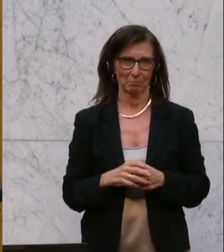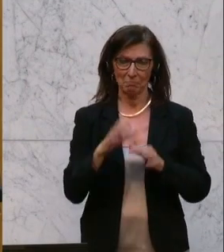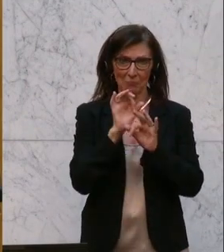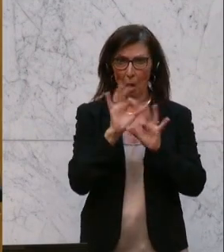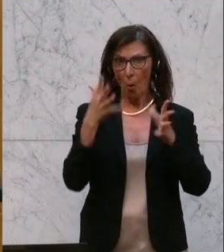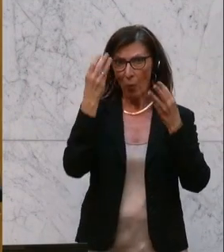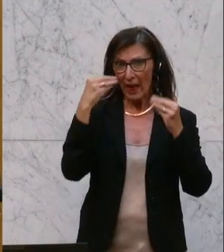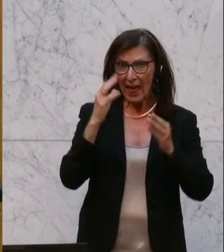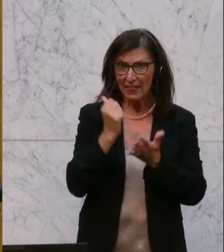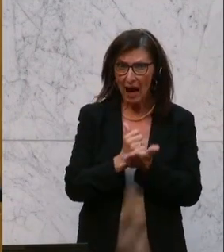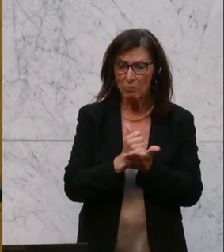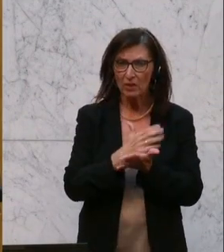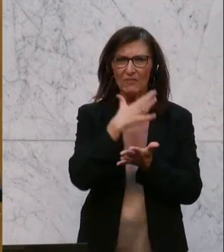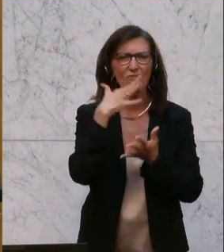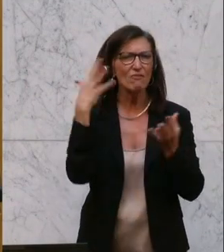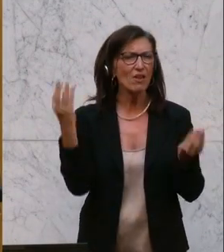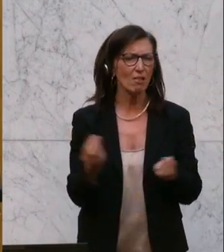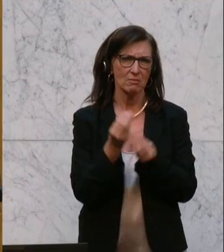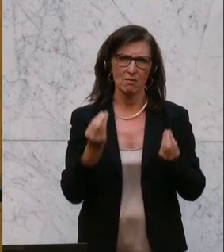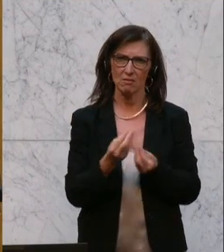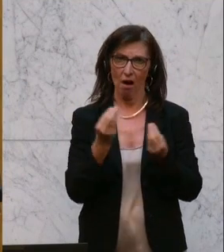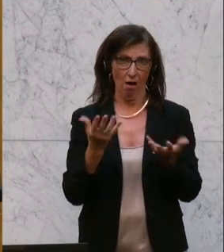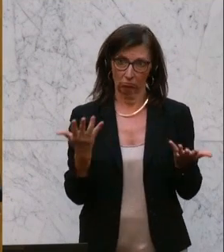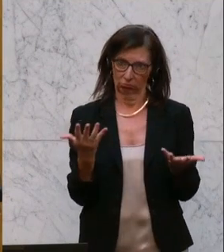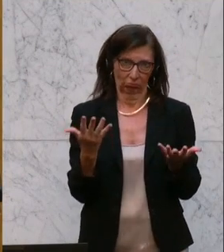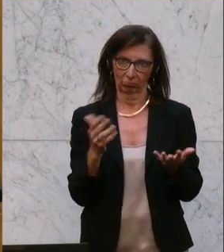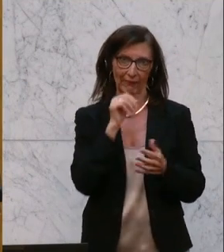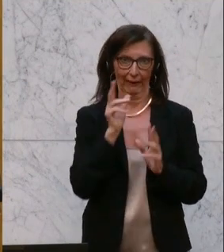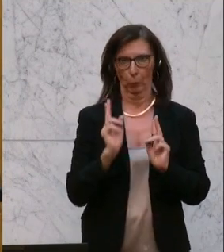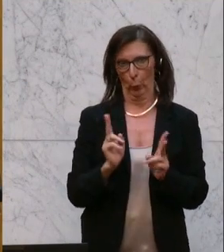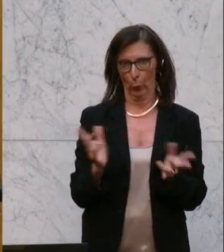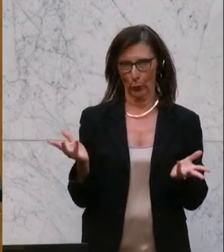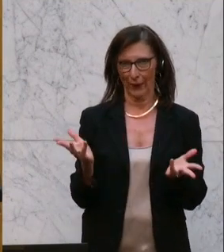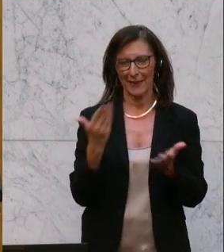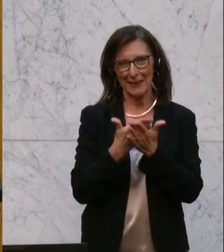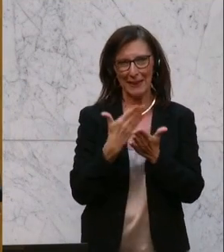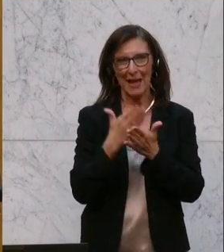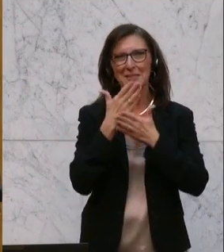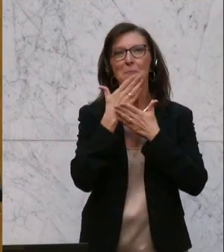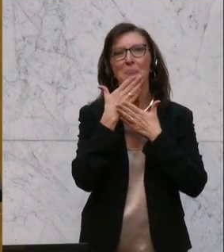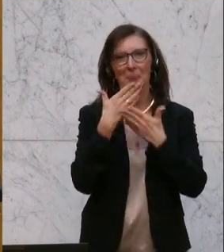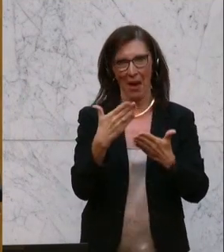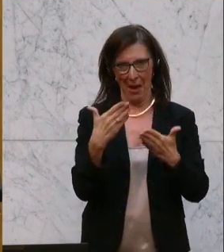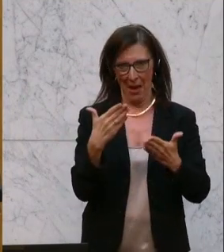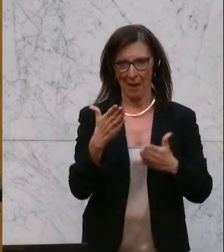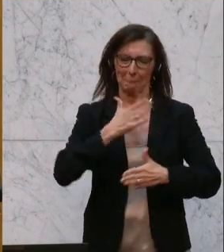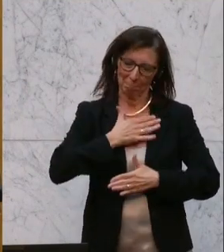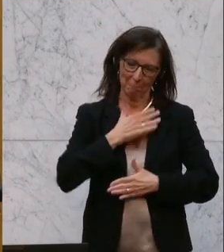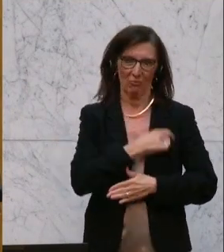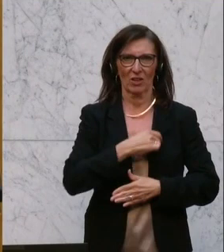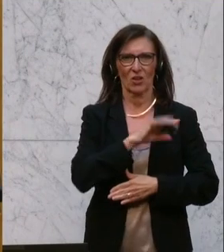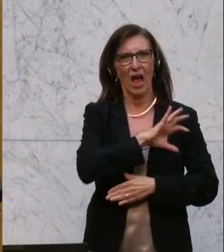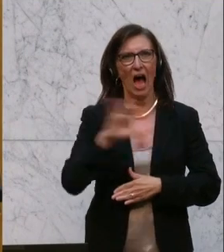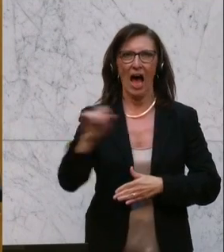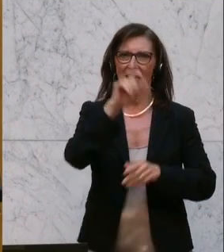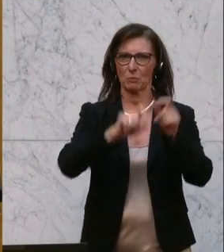Engagement wäre vieles, was da passiert, nicht möglich. Und daher wirklich ein großes, großes Danke auch von unserer Fraktion an alle Ehrenamtlichen